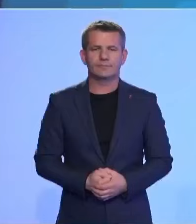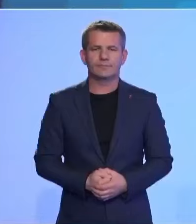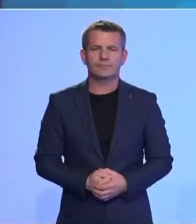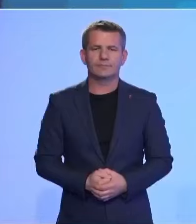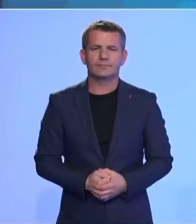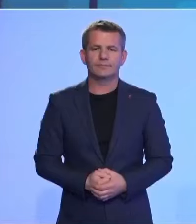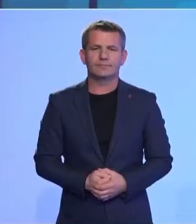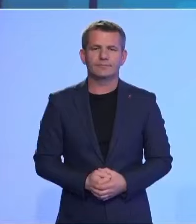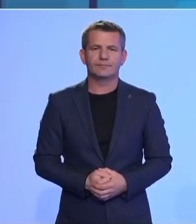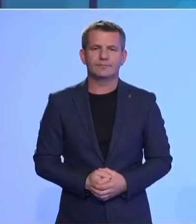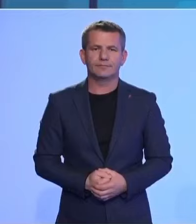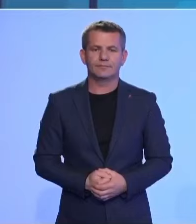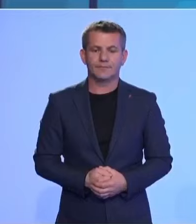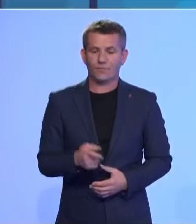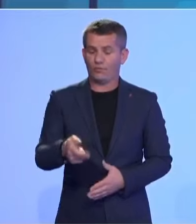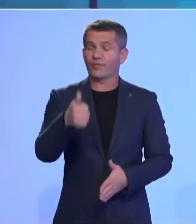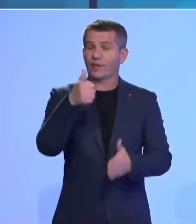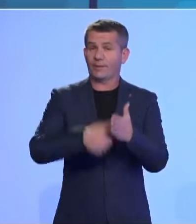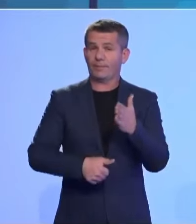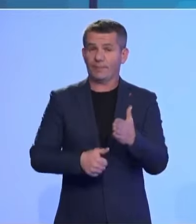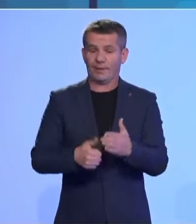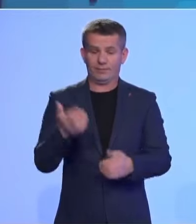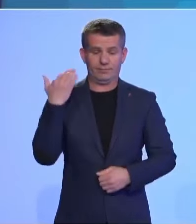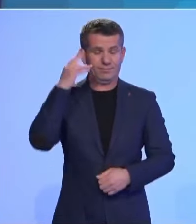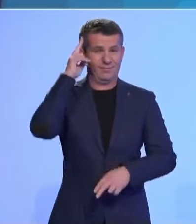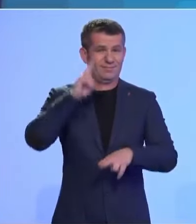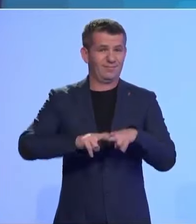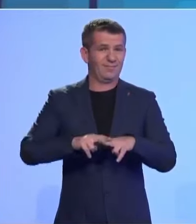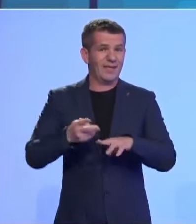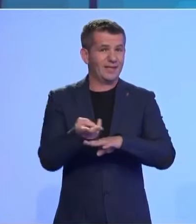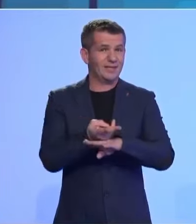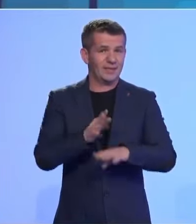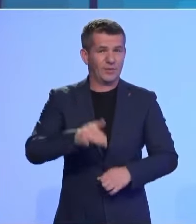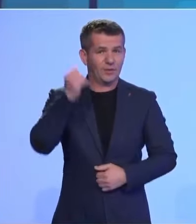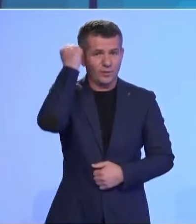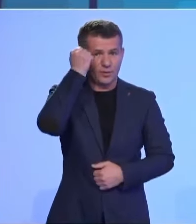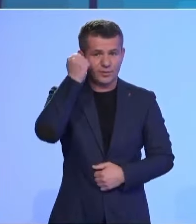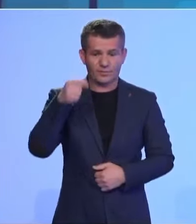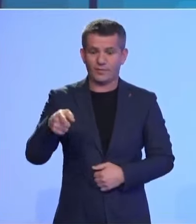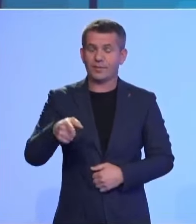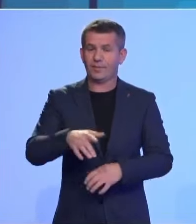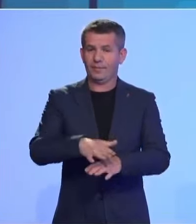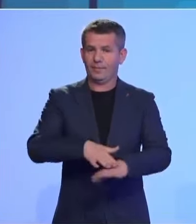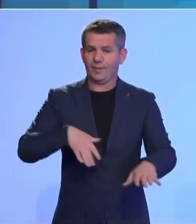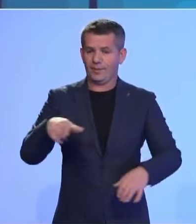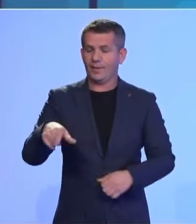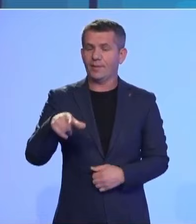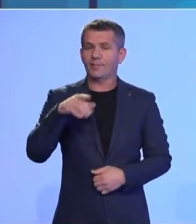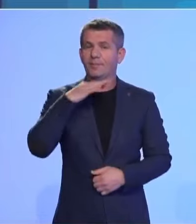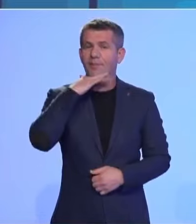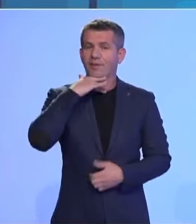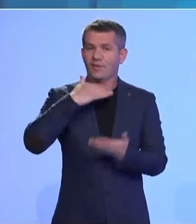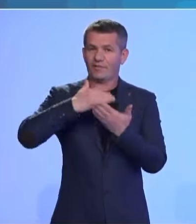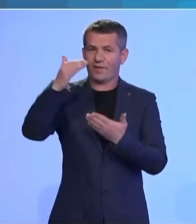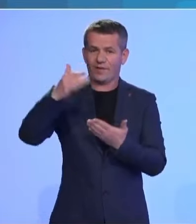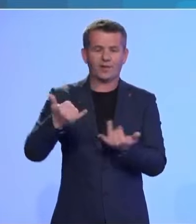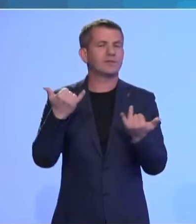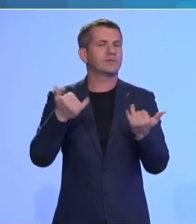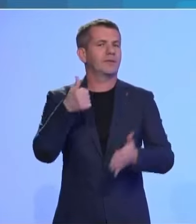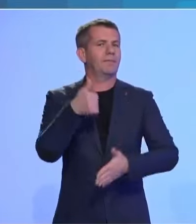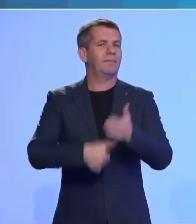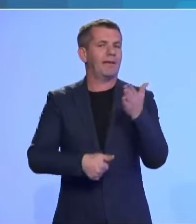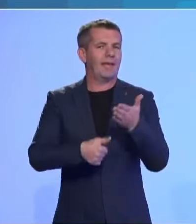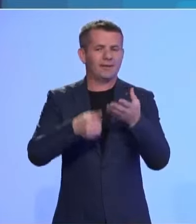E për herë të parë që nga shpalea e pavarsis, Kuvendi Komunal i Mitrovicës Sëveriut ka mbajtër në bledje Solemne